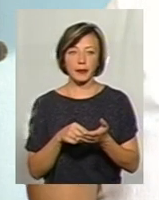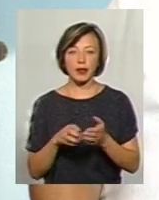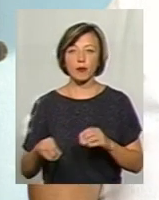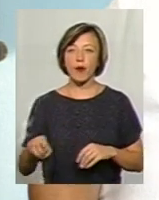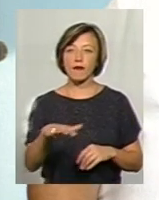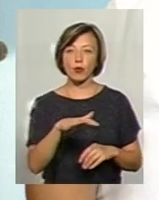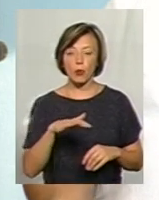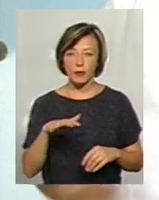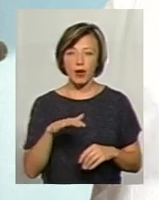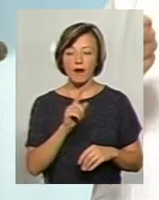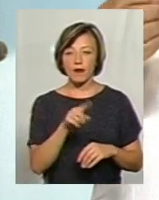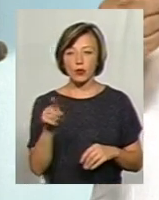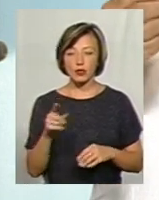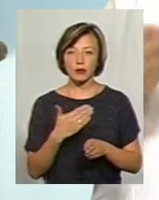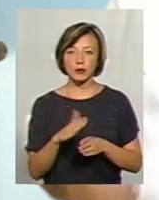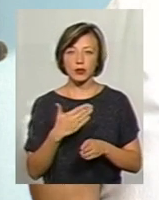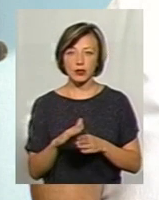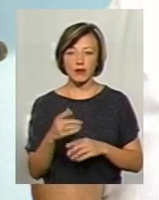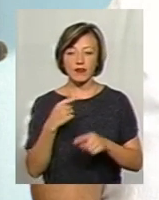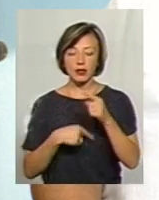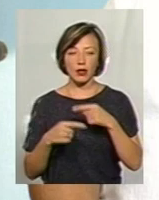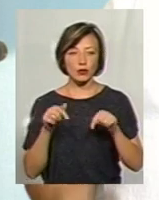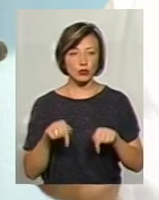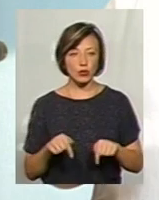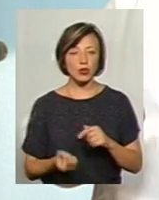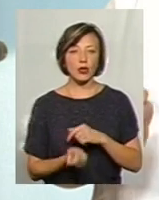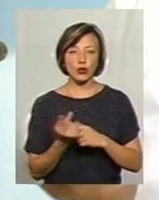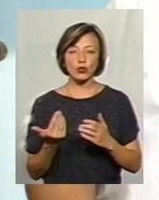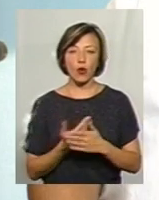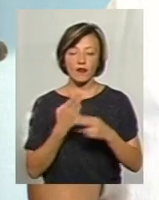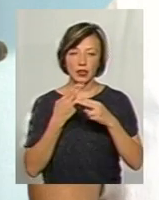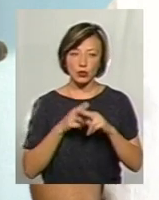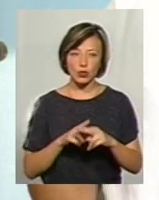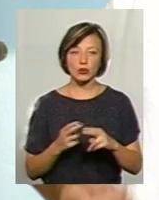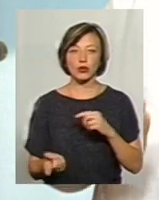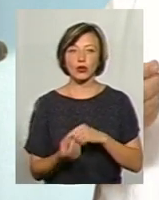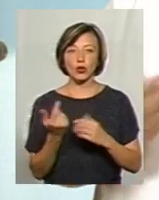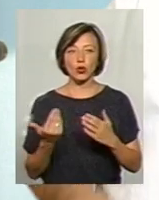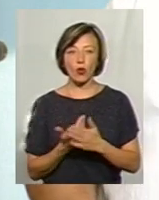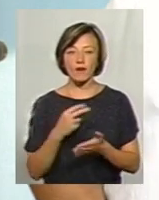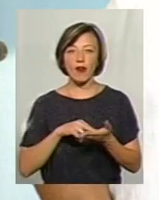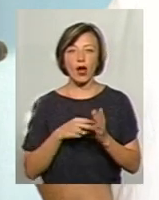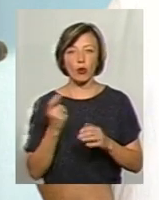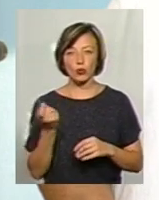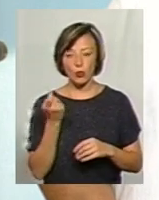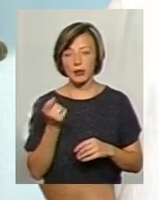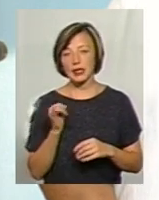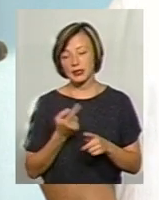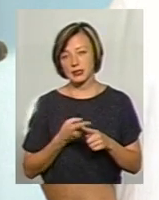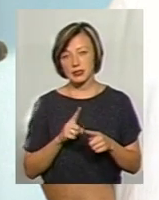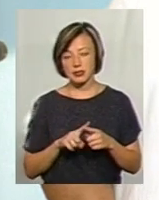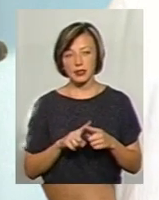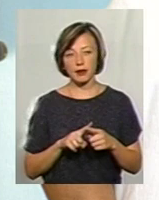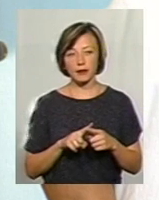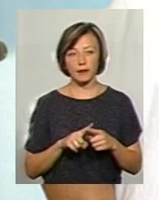Європі. Вони потихенько вертаються, зароджуються нові технології, зароджується нова економіка. І це